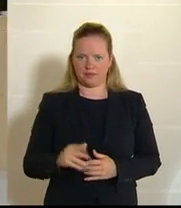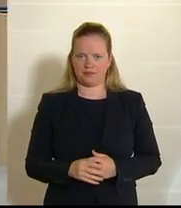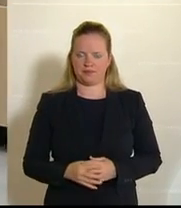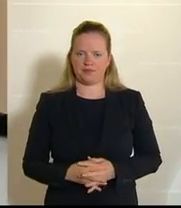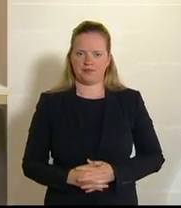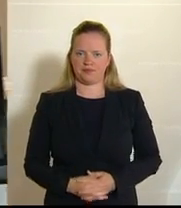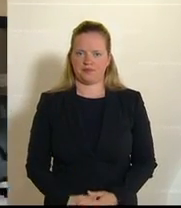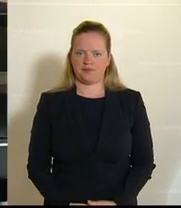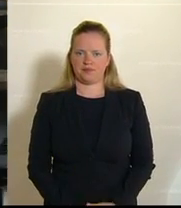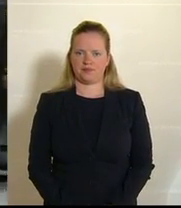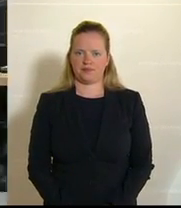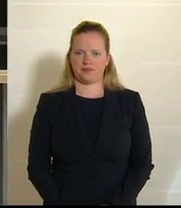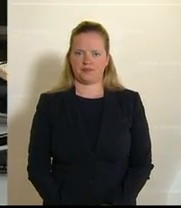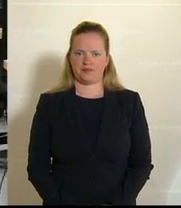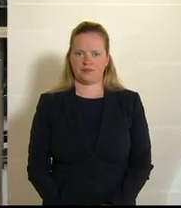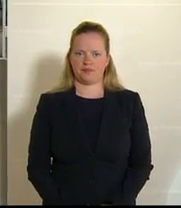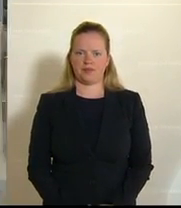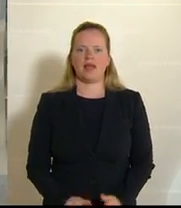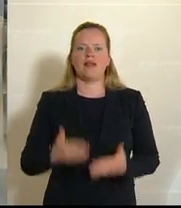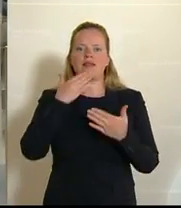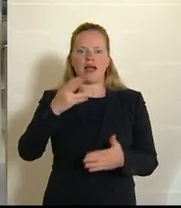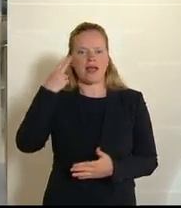Kapitalerträge würden da nicht ausgeschlossen werden, meint er.